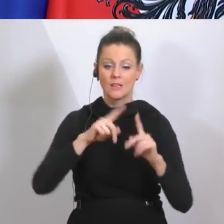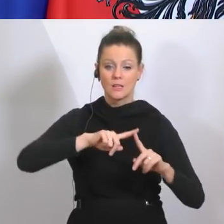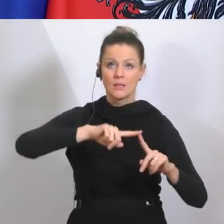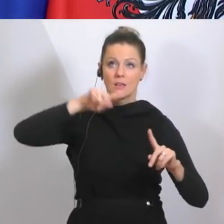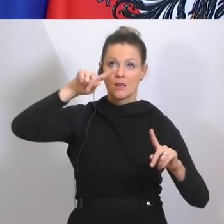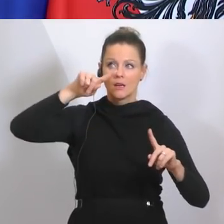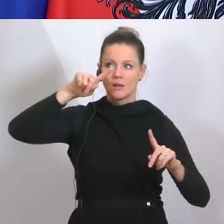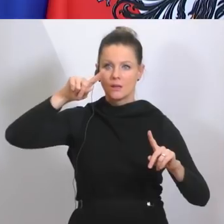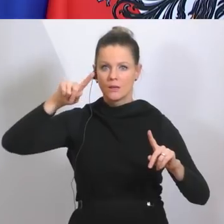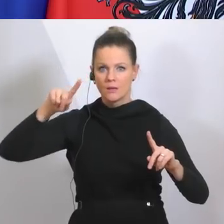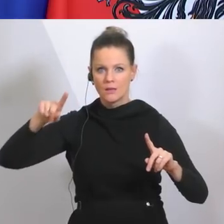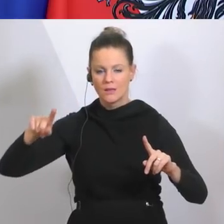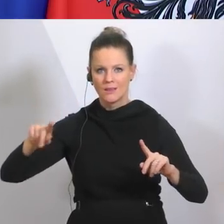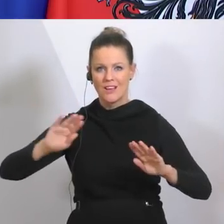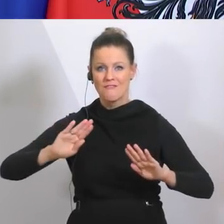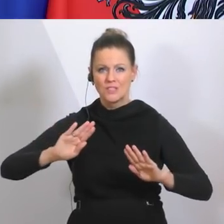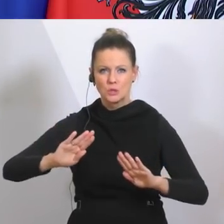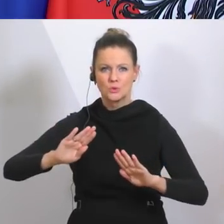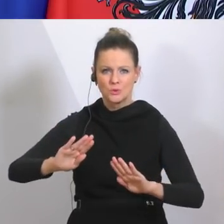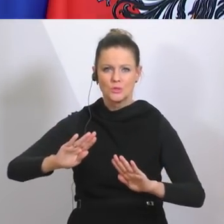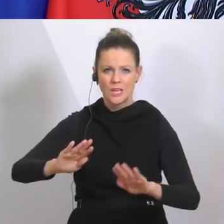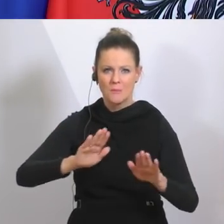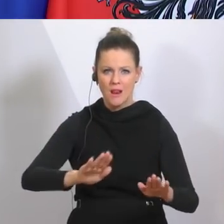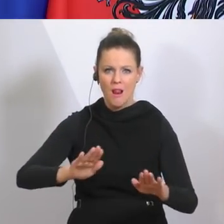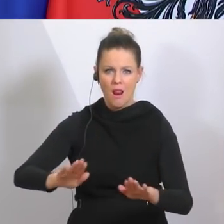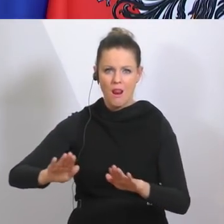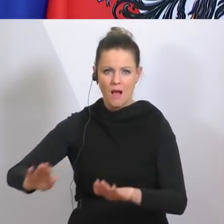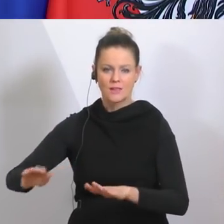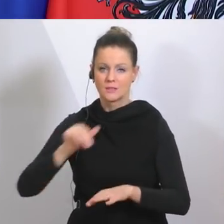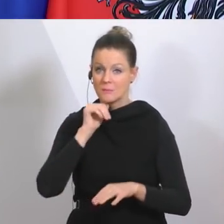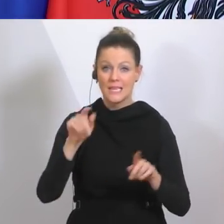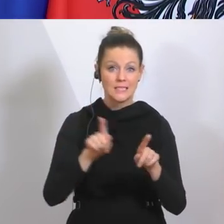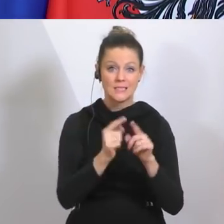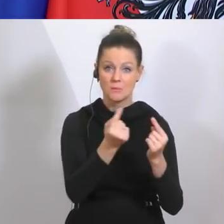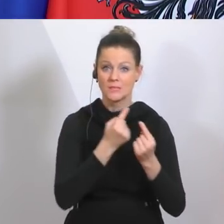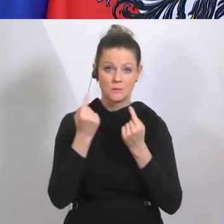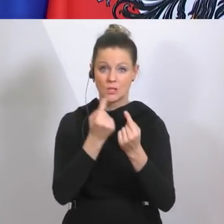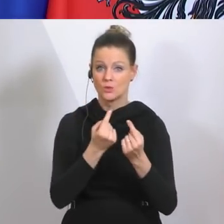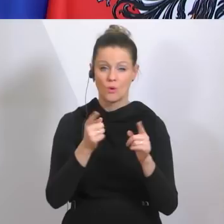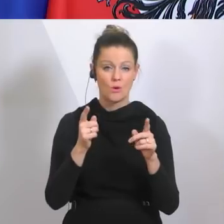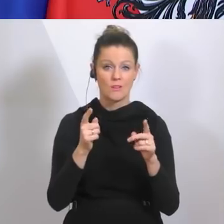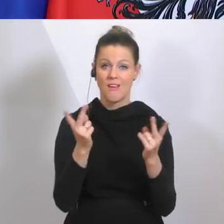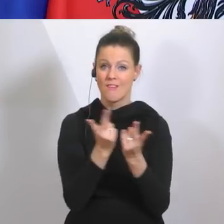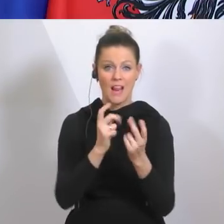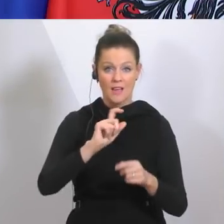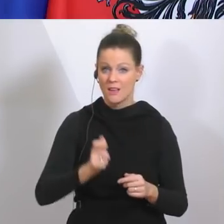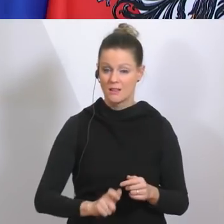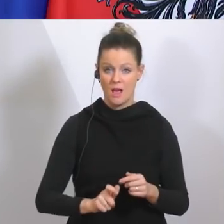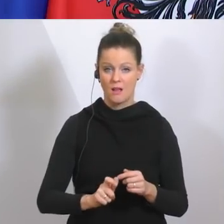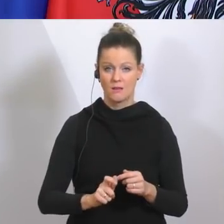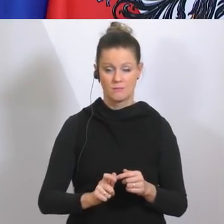Peak zu verzögern und alles zu tun, dass es nicht dieselbe Situation bei uns gibt, wie sie derzeit